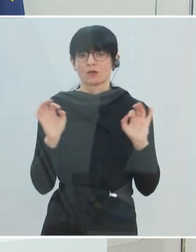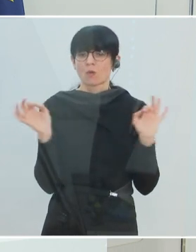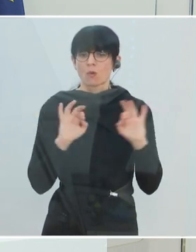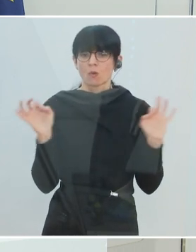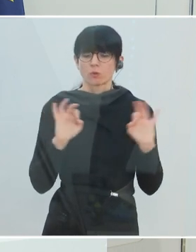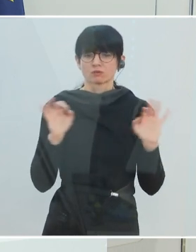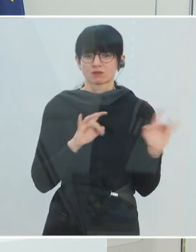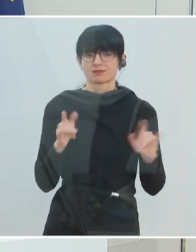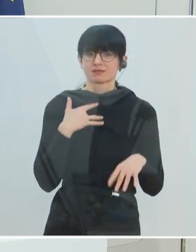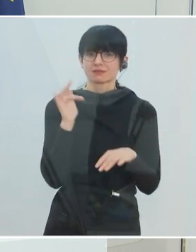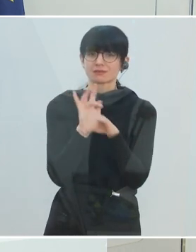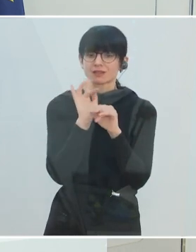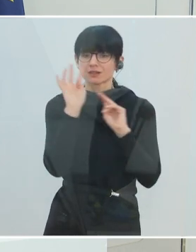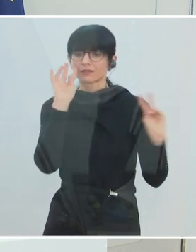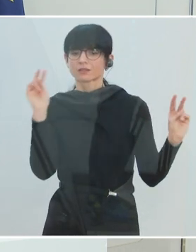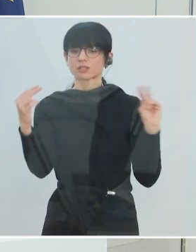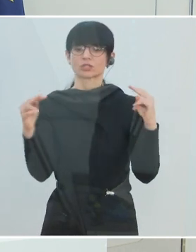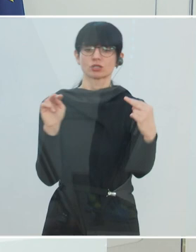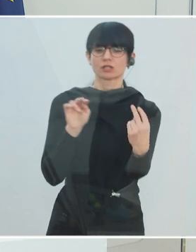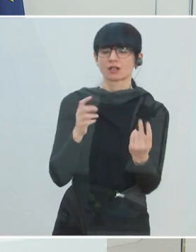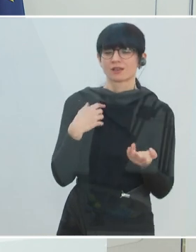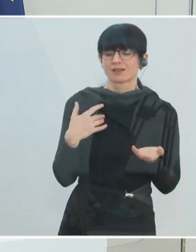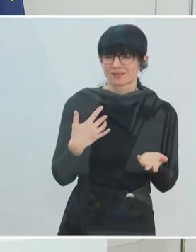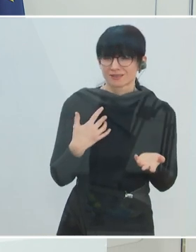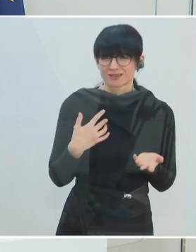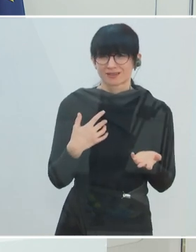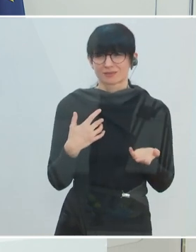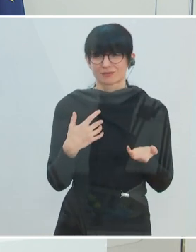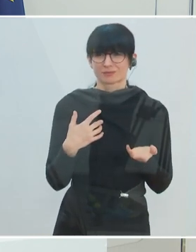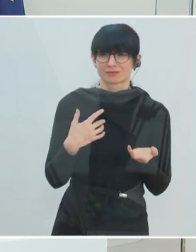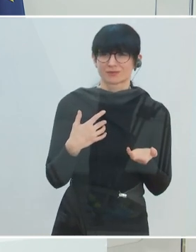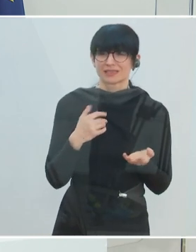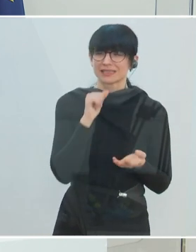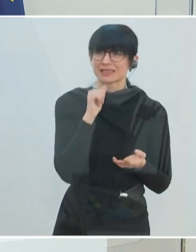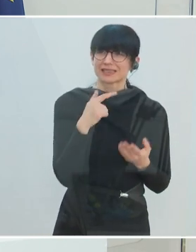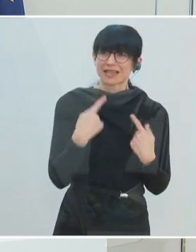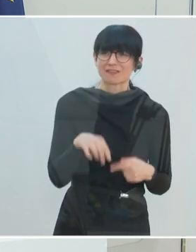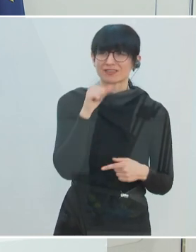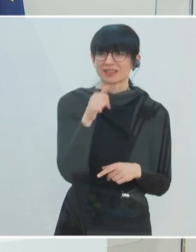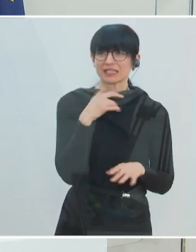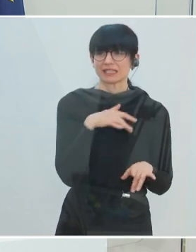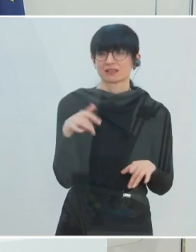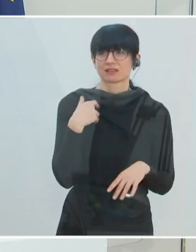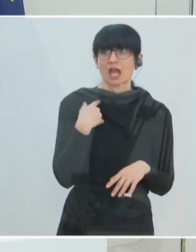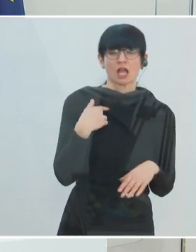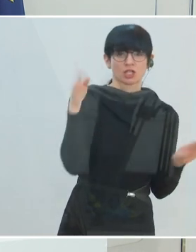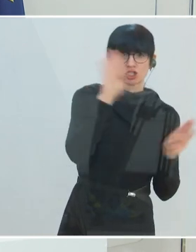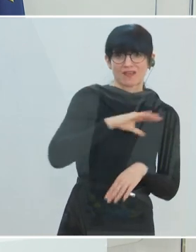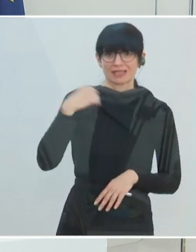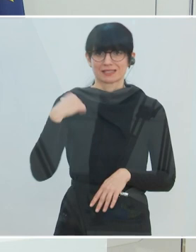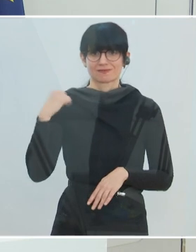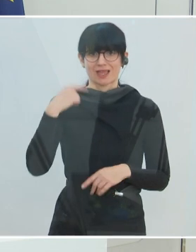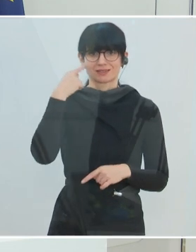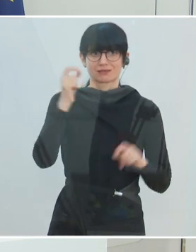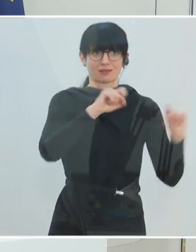zu einer kritischen Betrachtung der einen oder der anderen Seite kommen, dass das nicht so etwas Graues ist dazwischen. Wir haben so ein Schwarz-Weiß